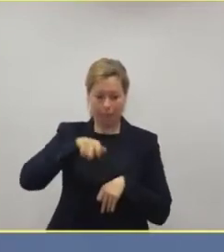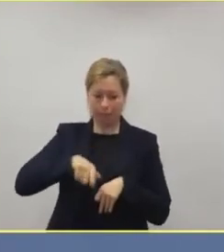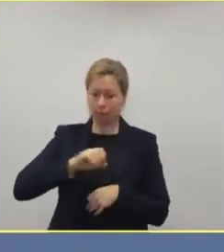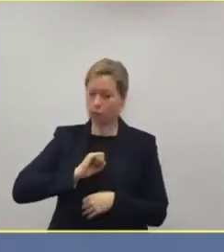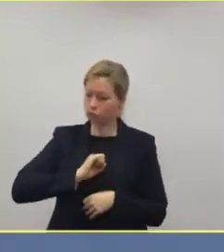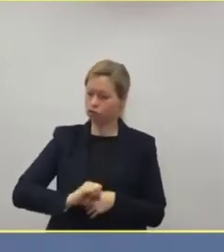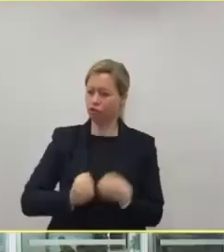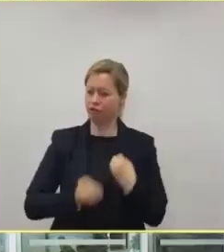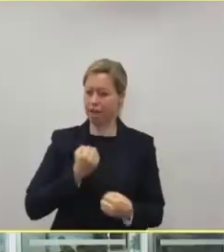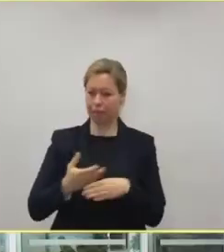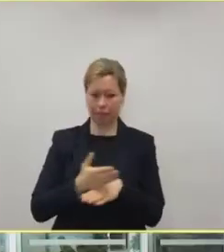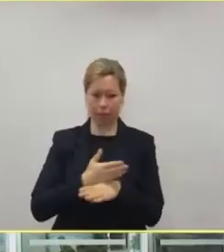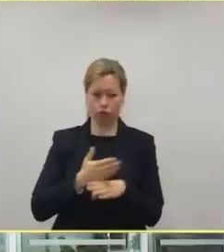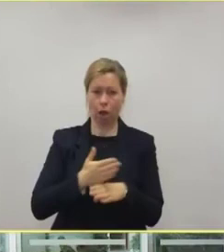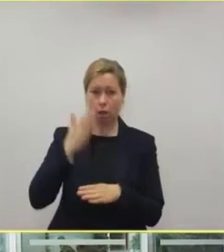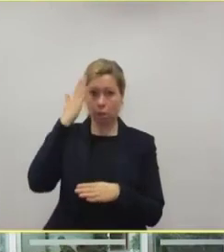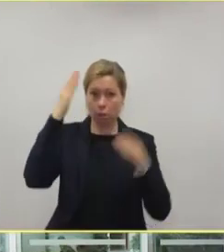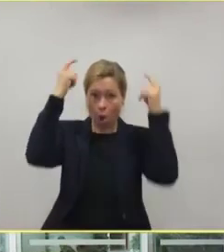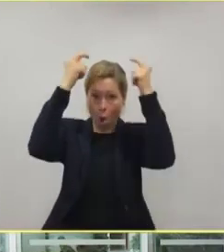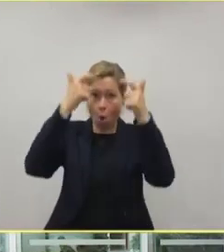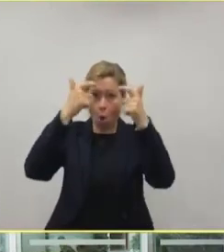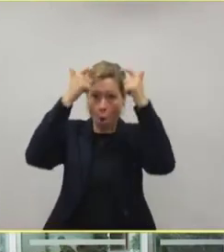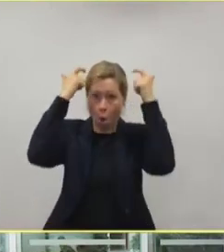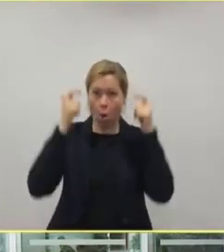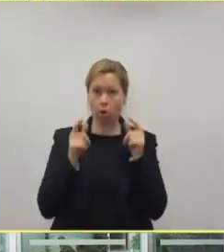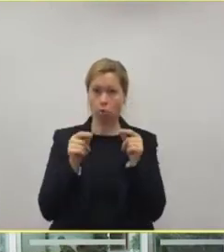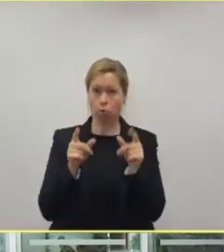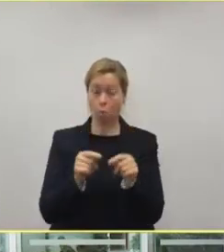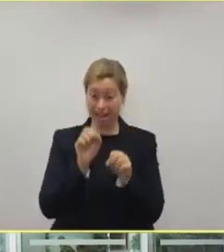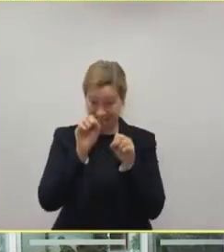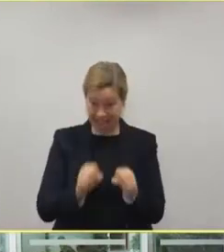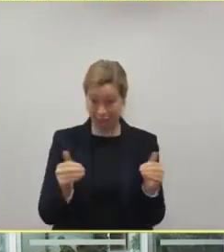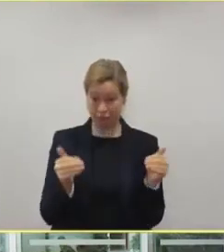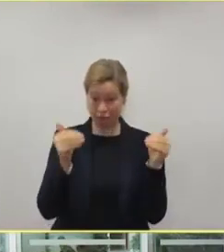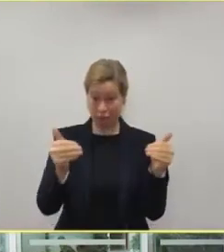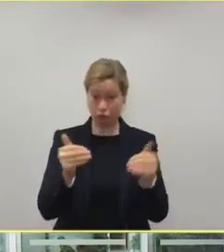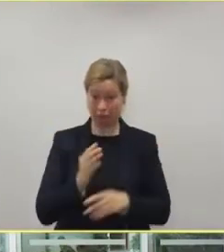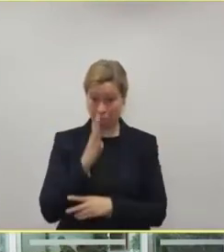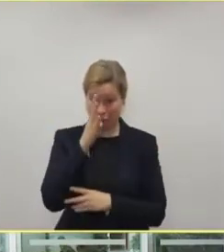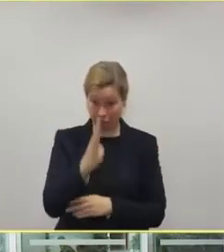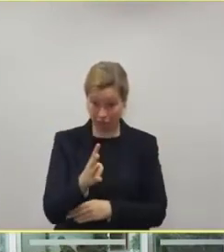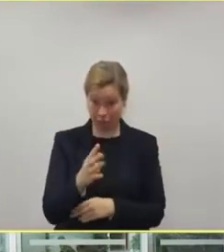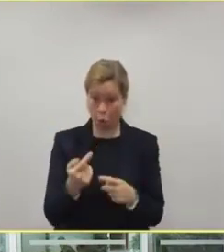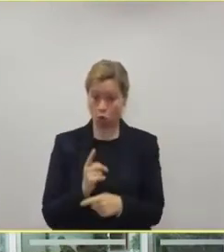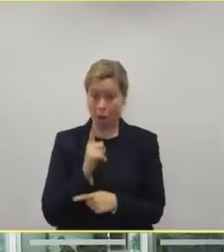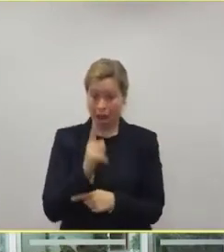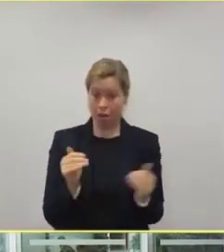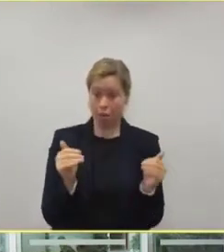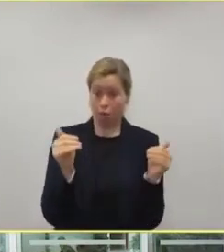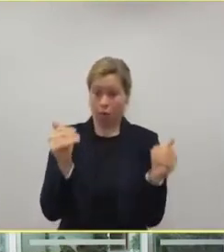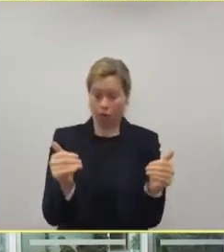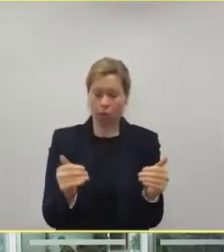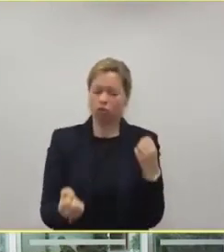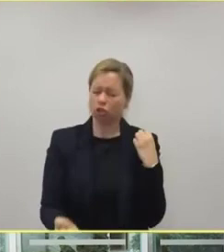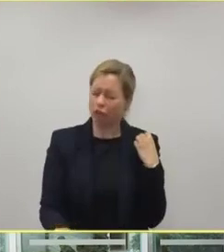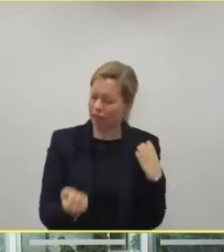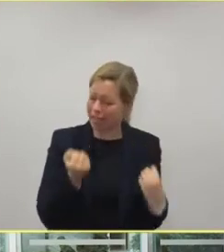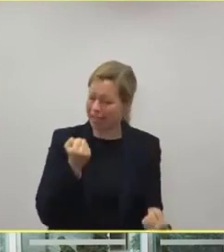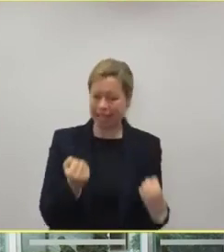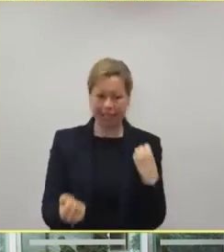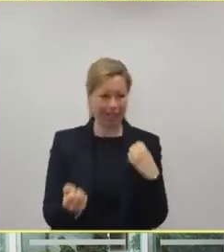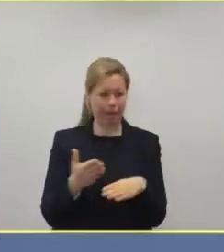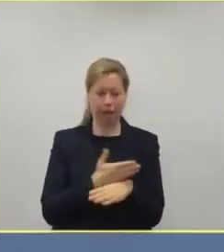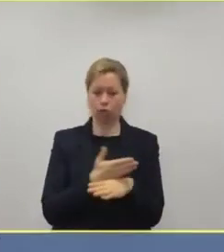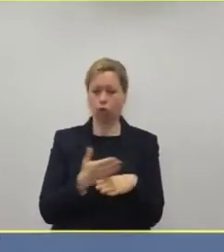Hirntumor? Können wir das eine Woche verschieben oder sogar vier Wochen? Und das ist unheimlich schwierig und ich denke, damit schaden wir natürlich ganz, vielen